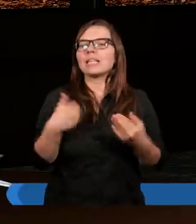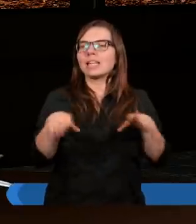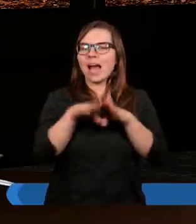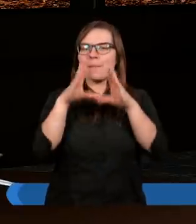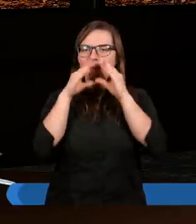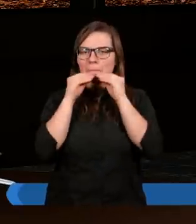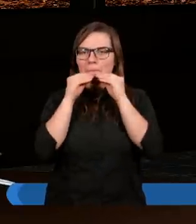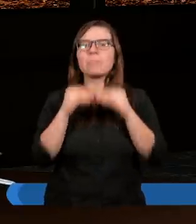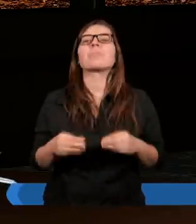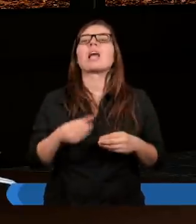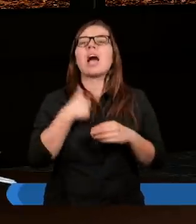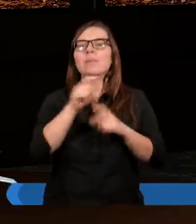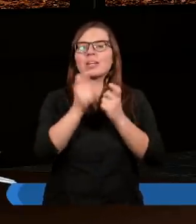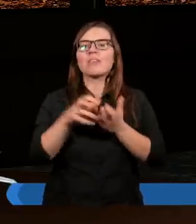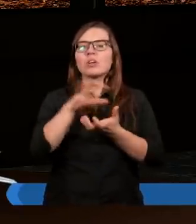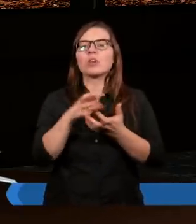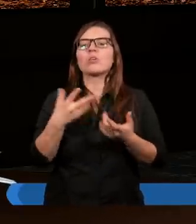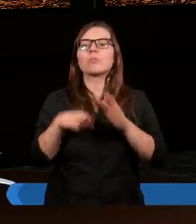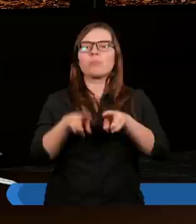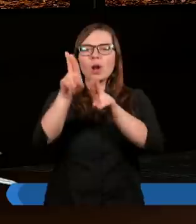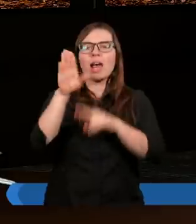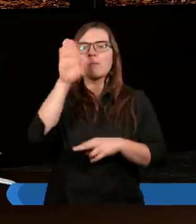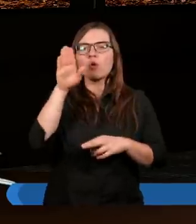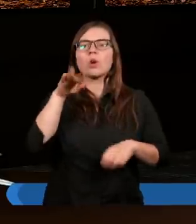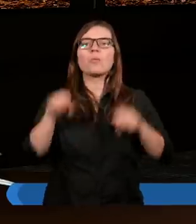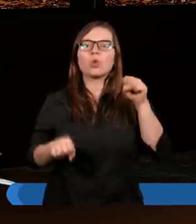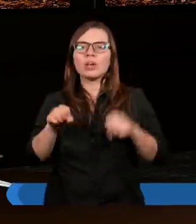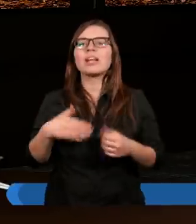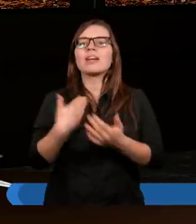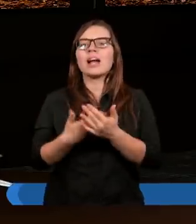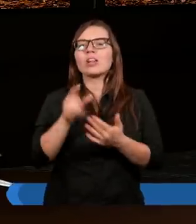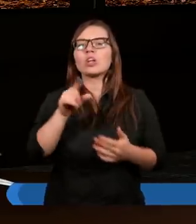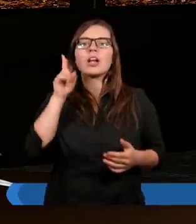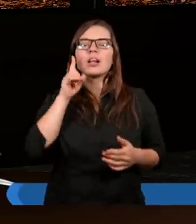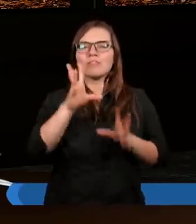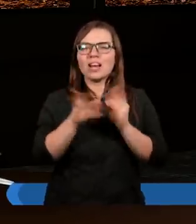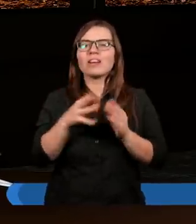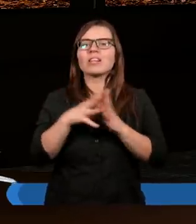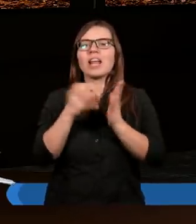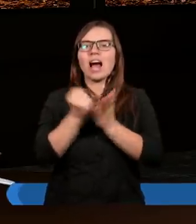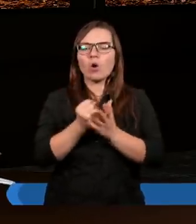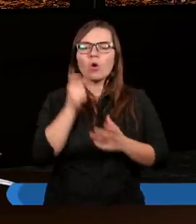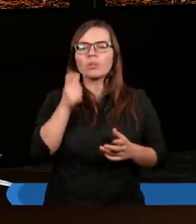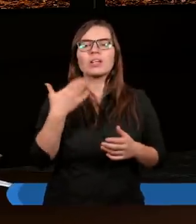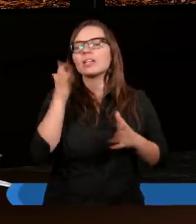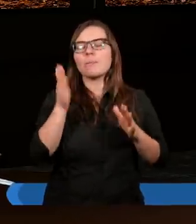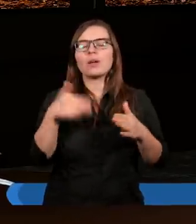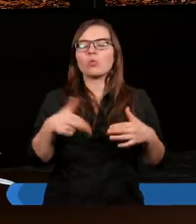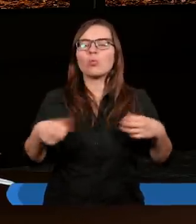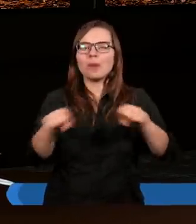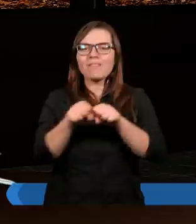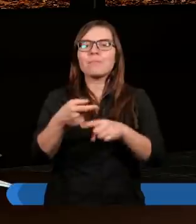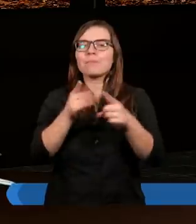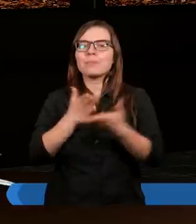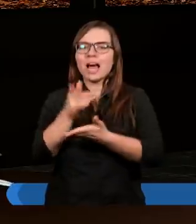zamknięte i aby świat cały podlegał sądowi Bożemu. Dlatego z uczynków zakonu nie będzie usprawiedliwiony